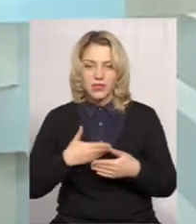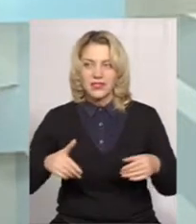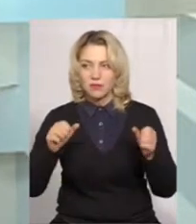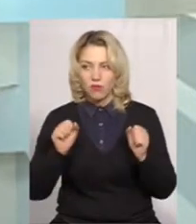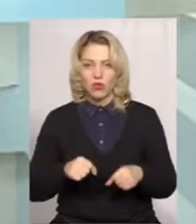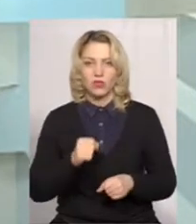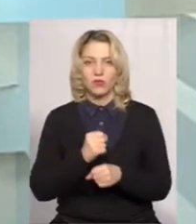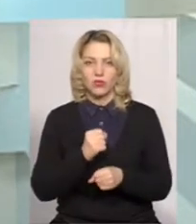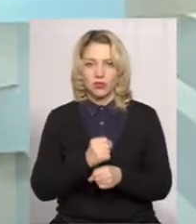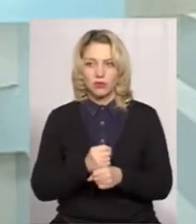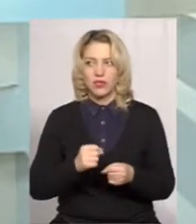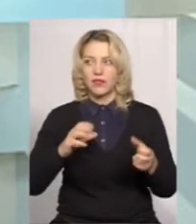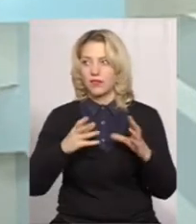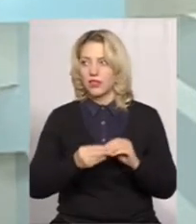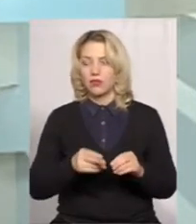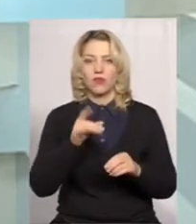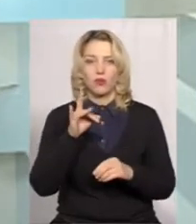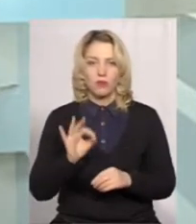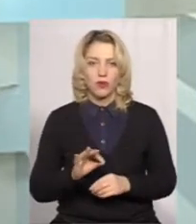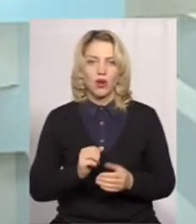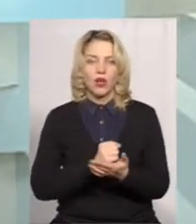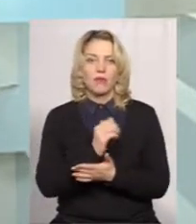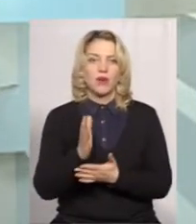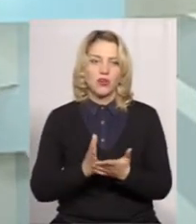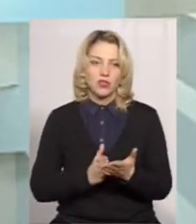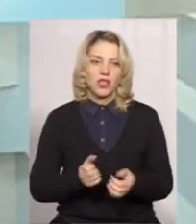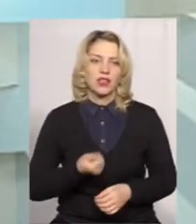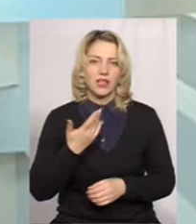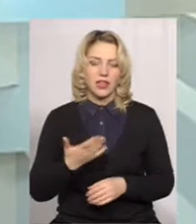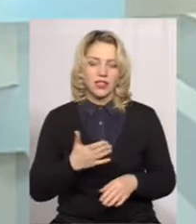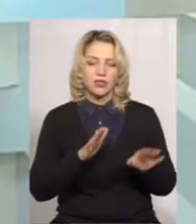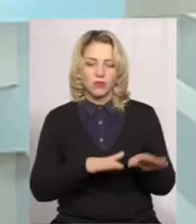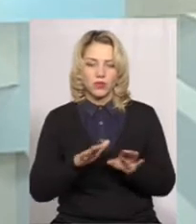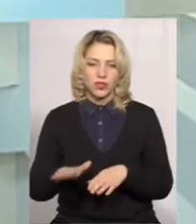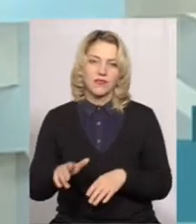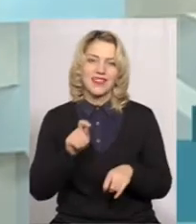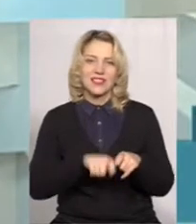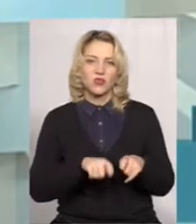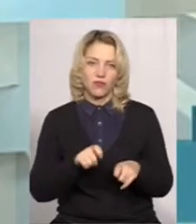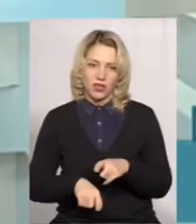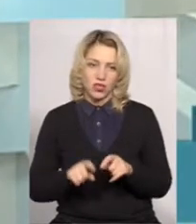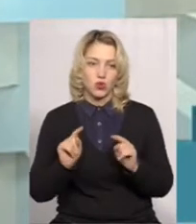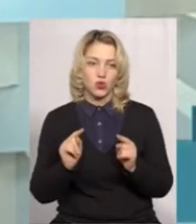зробити висновок про мережу, про кількість пунктів тестування. Чому?